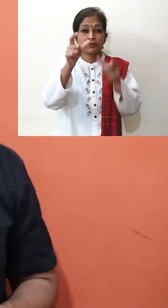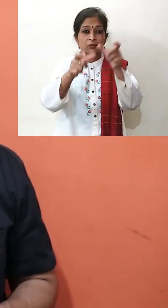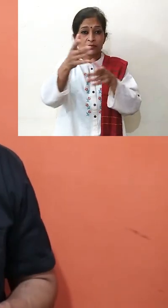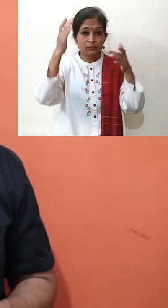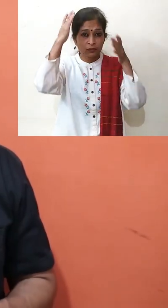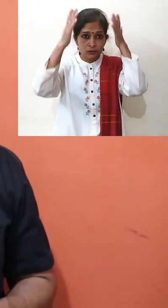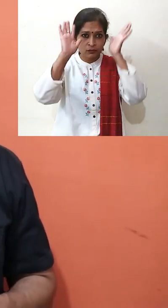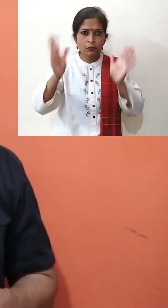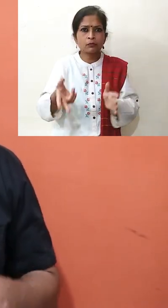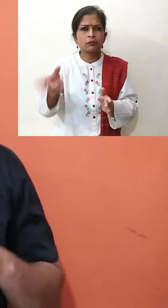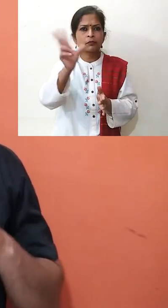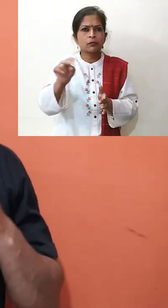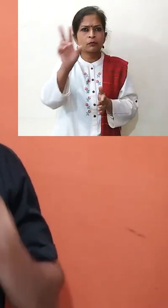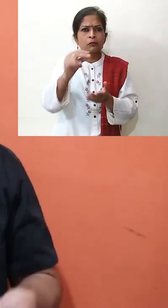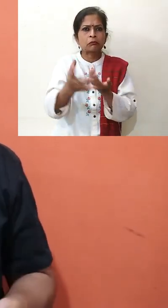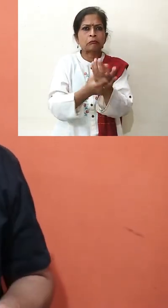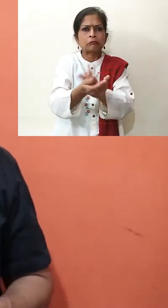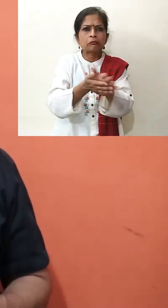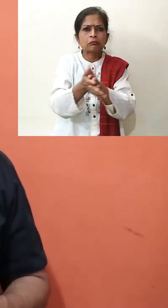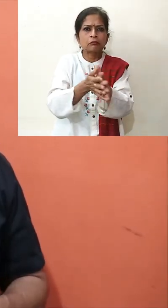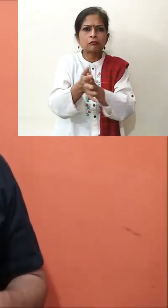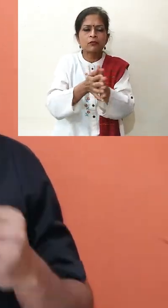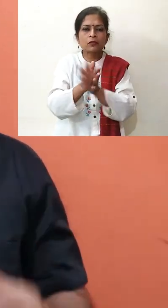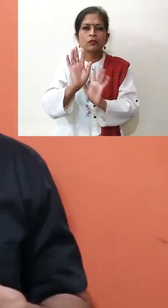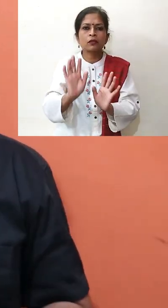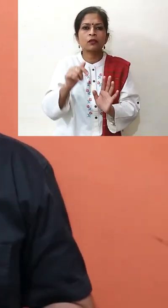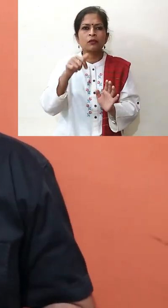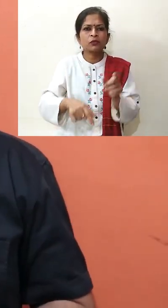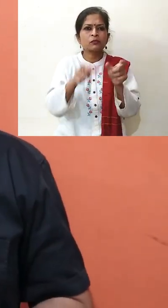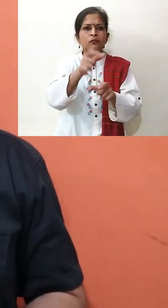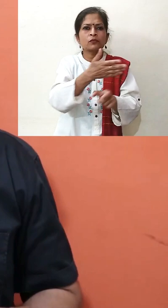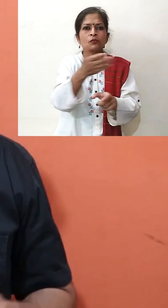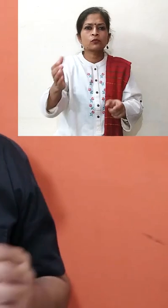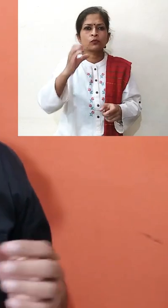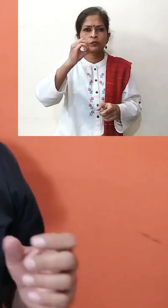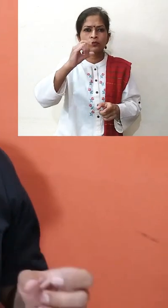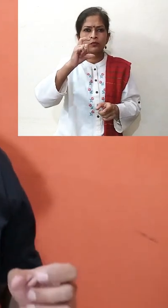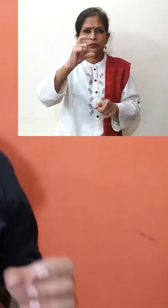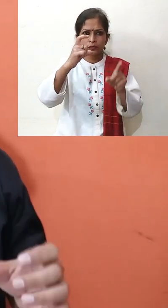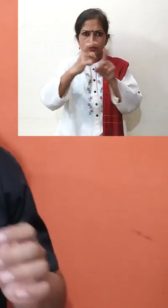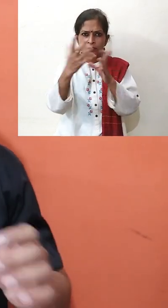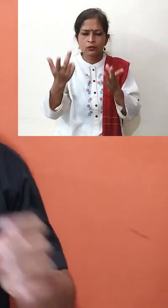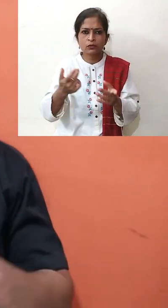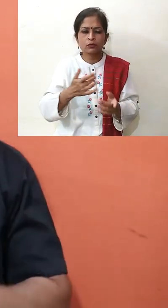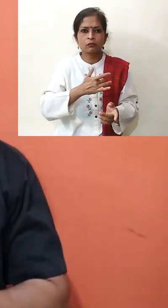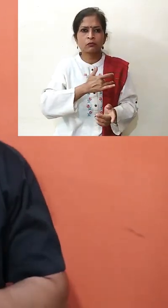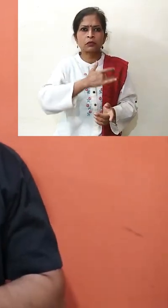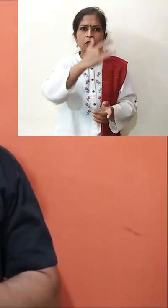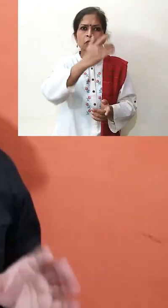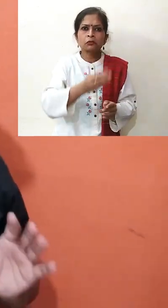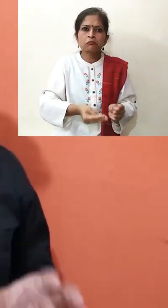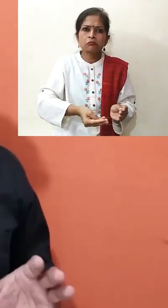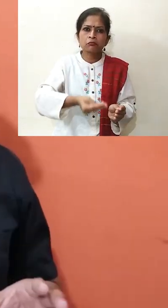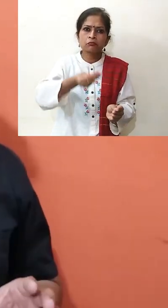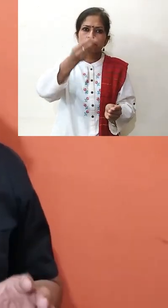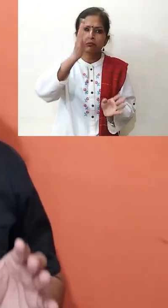हाद धोना है और बार-बार हाद धोने की वज़े से obsessive-compulsive disorder या OCD के जो एलक्षनों बढ़ रहे